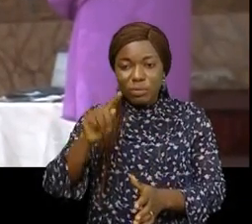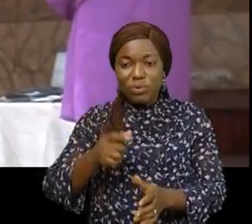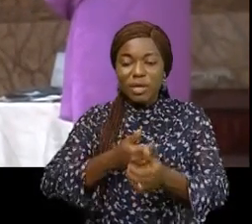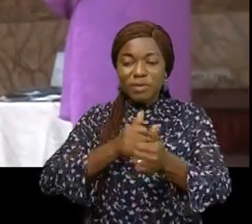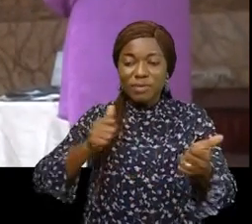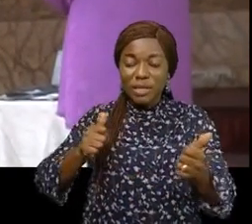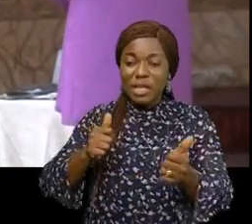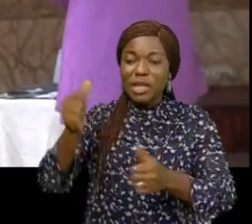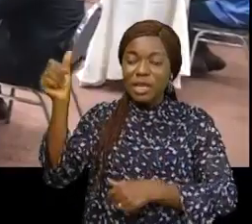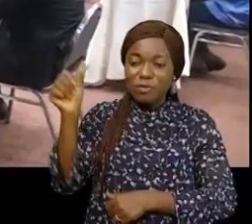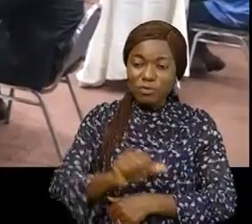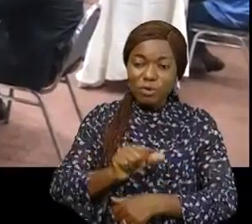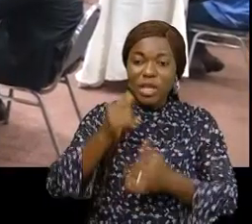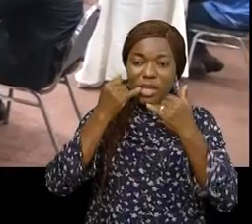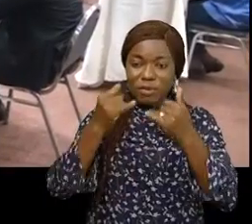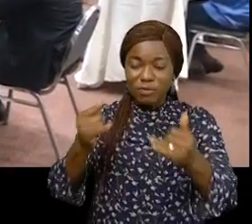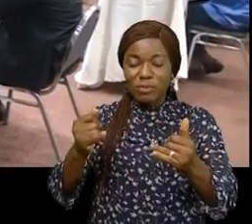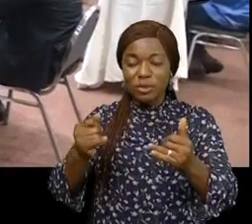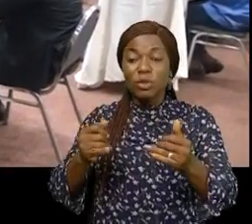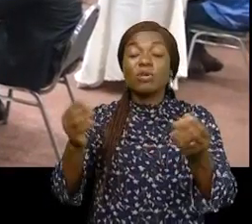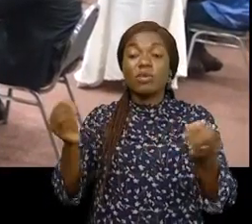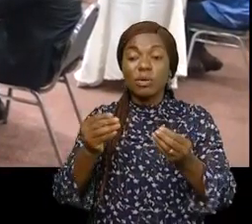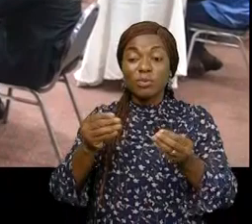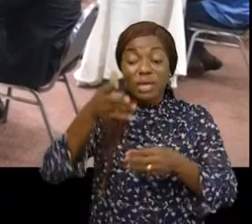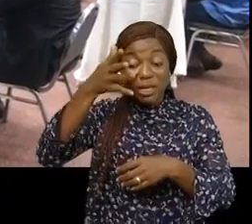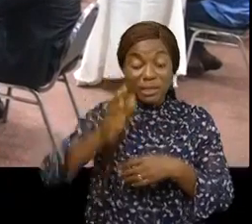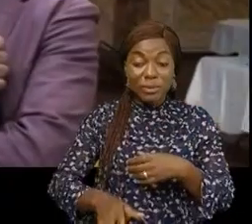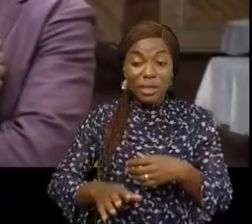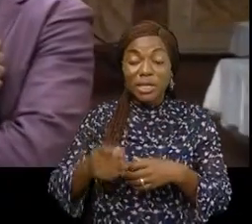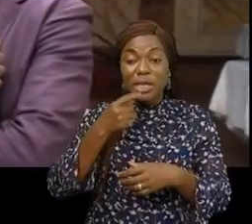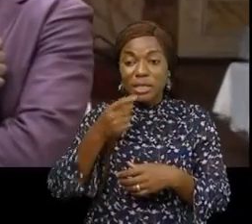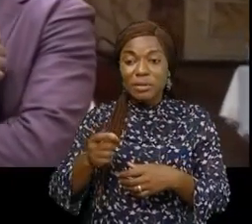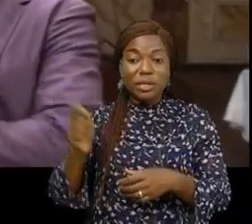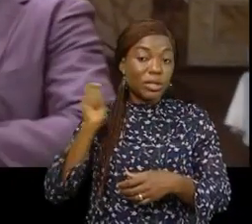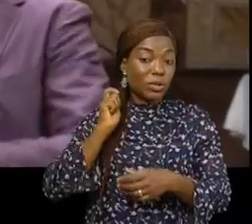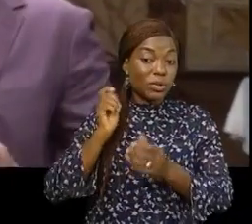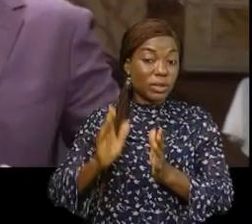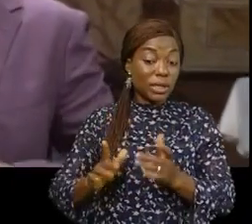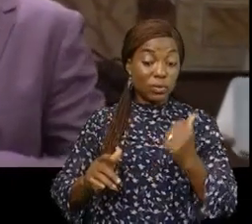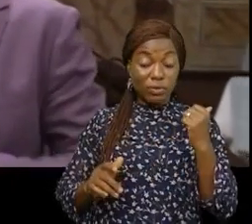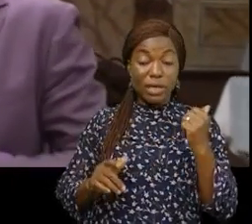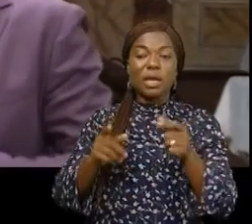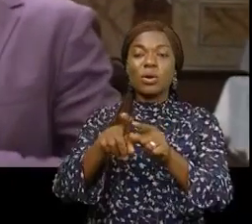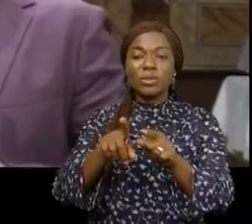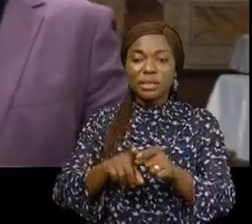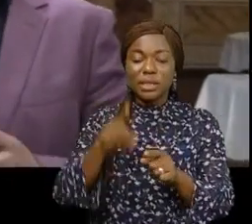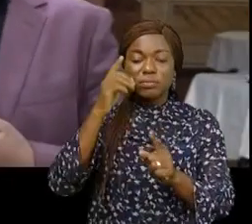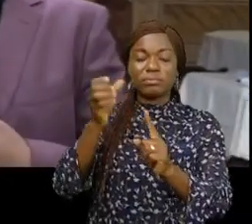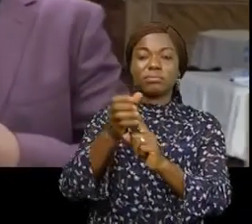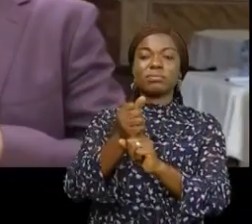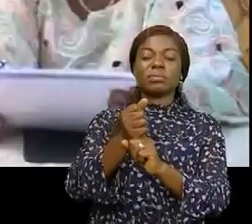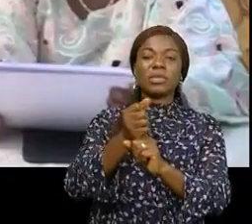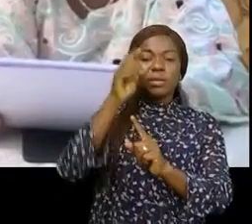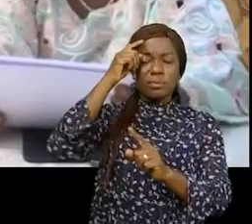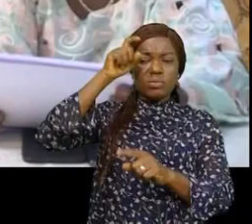justifie les briefings des médias faits par l'expert des luttes contre l'infodémie docteur Albert Mouillard. Il a saisi l'opportunité pour